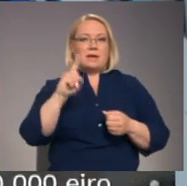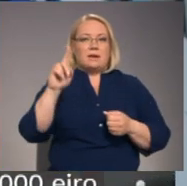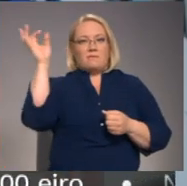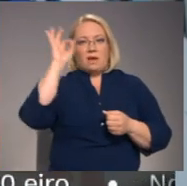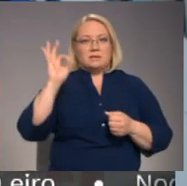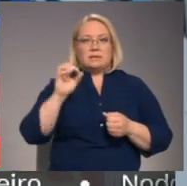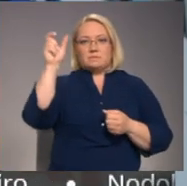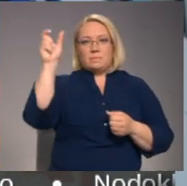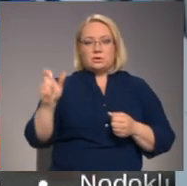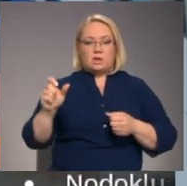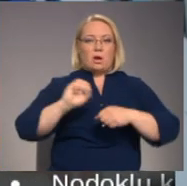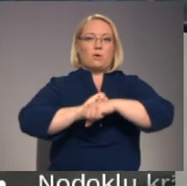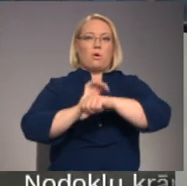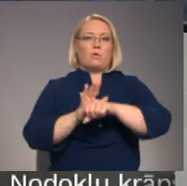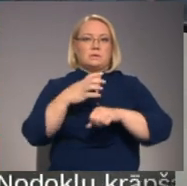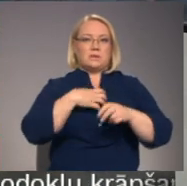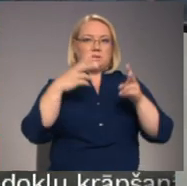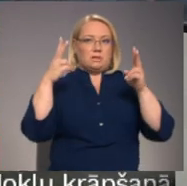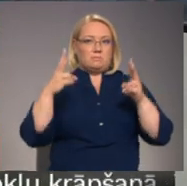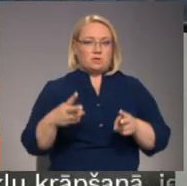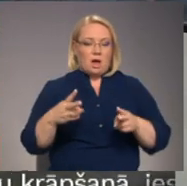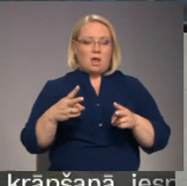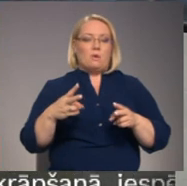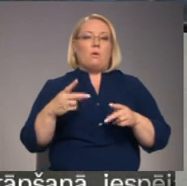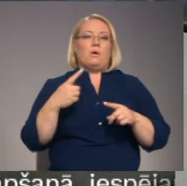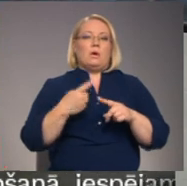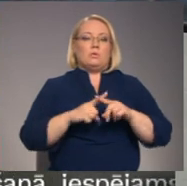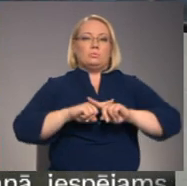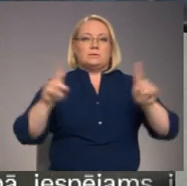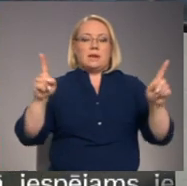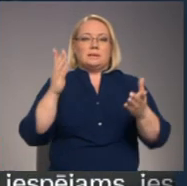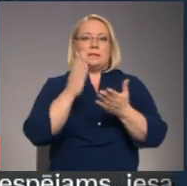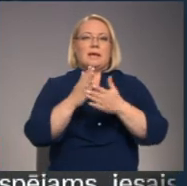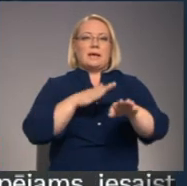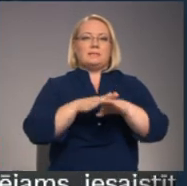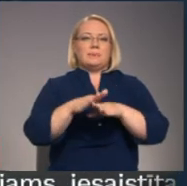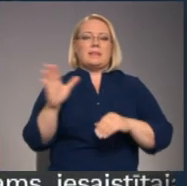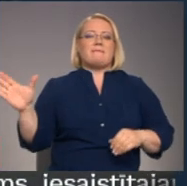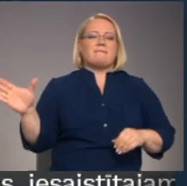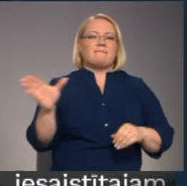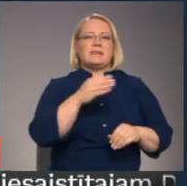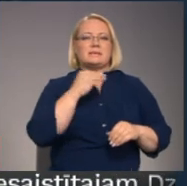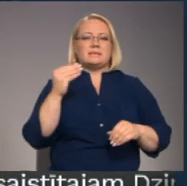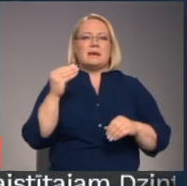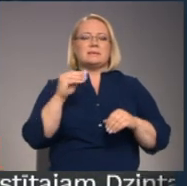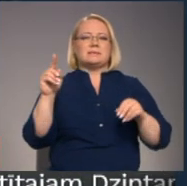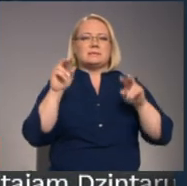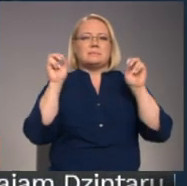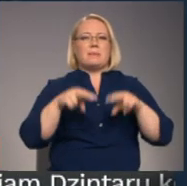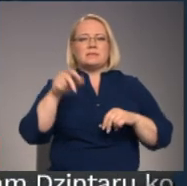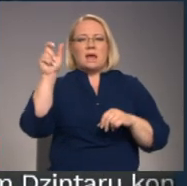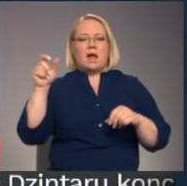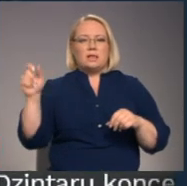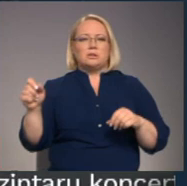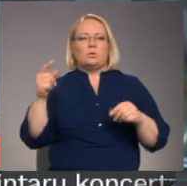Vācijas pilsonis ar pozitīviem COVID-19 analīžu rezultātiem, uzreiz tika izpildītas visas epidemiologu norādes, informēta